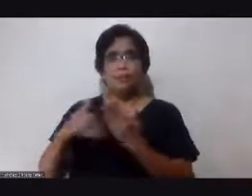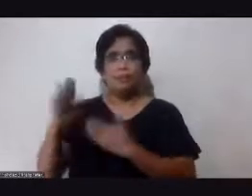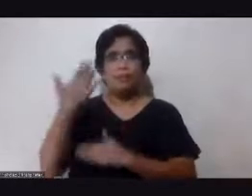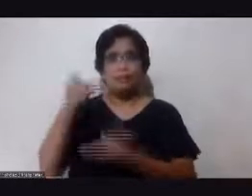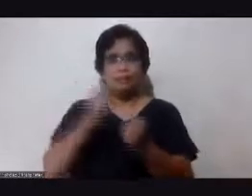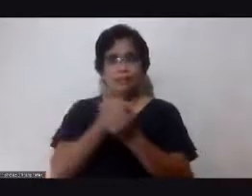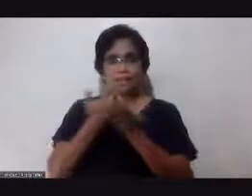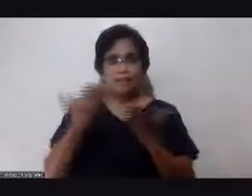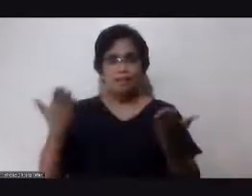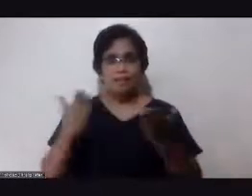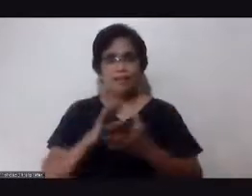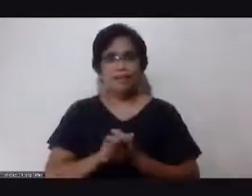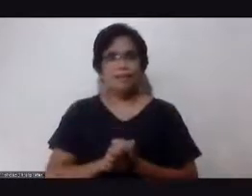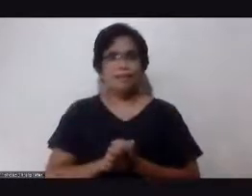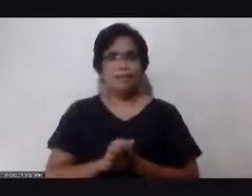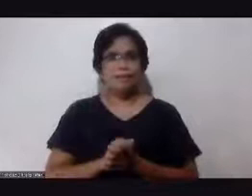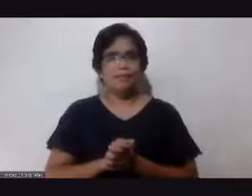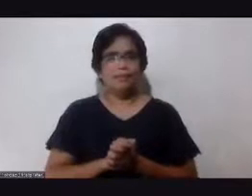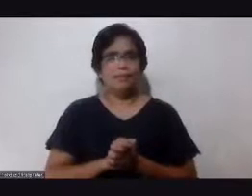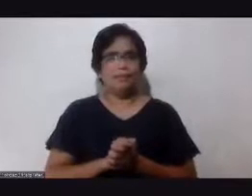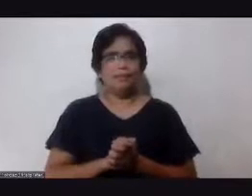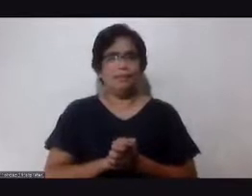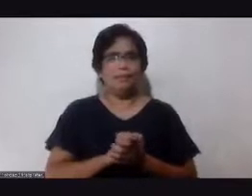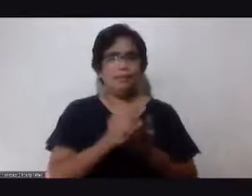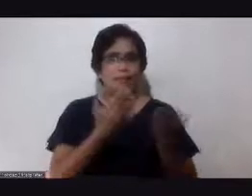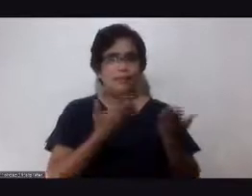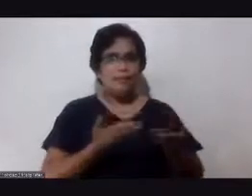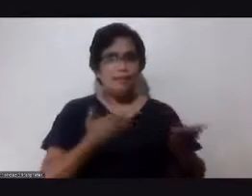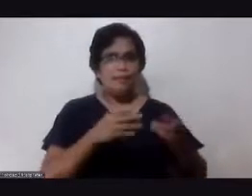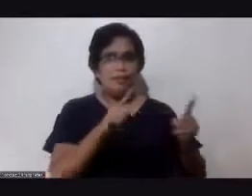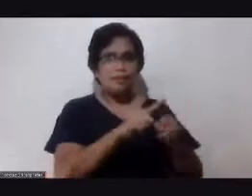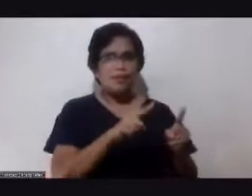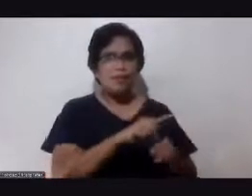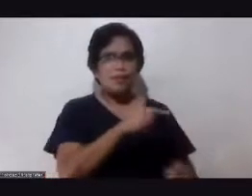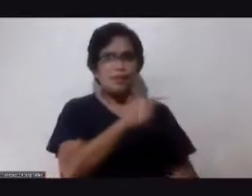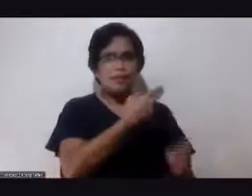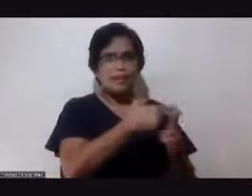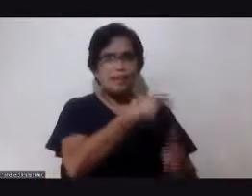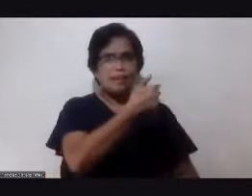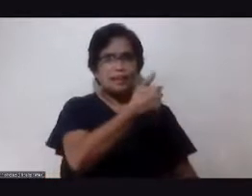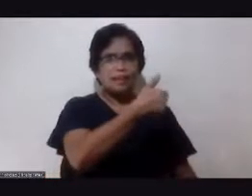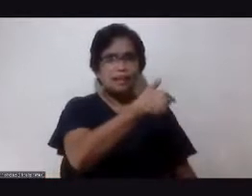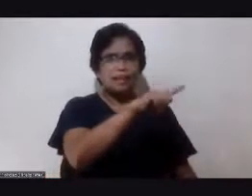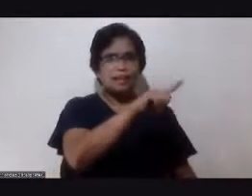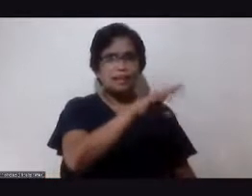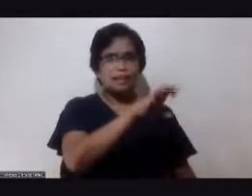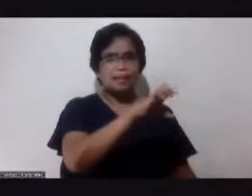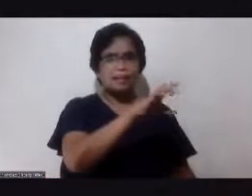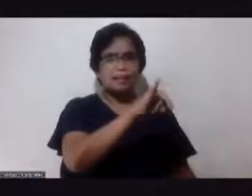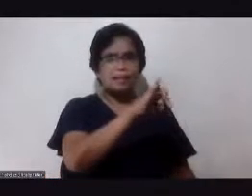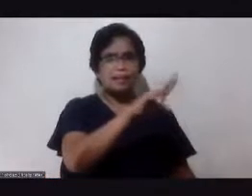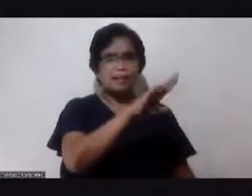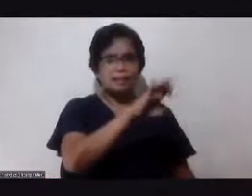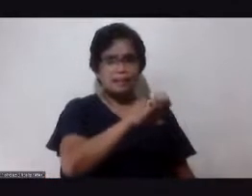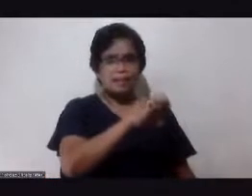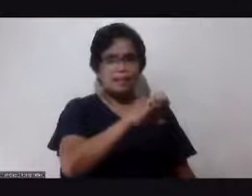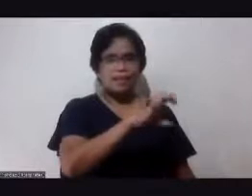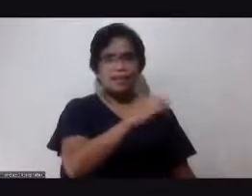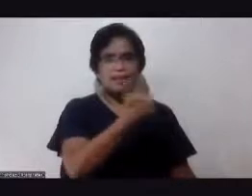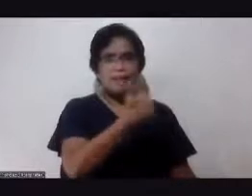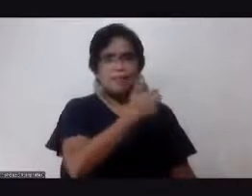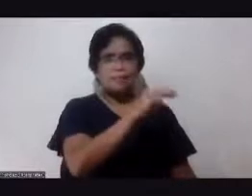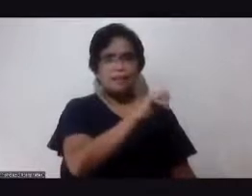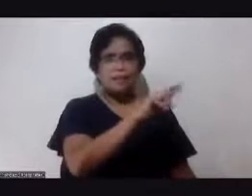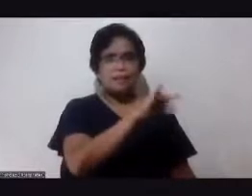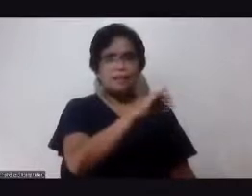lahat. Yes. Brother N. Yeah. At nandito rin ngayon si... Si Gliceria Pacaira. Marisa Perez. Sir Mirna